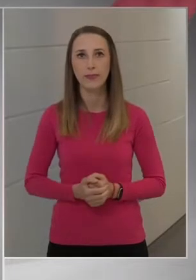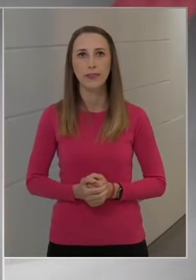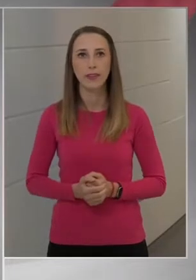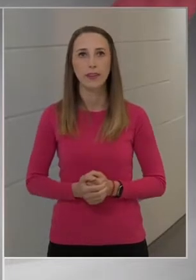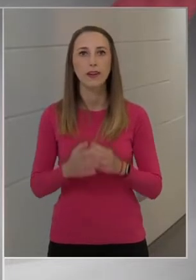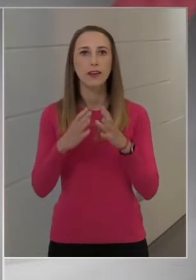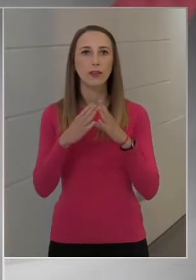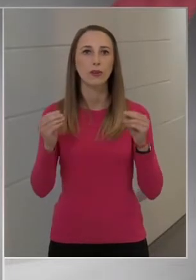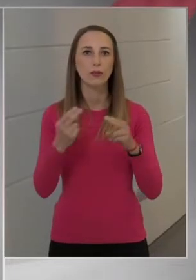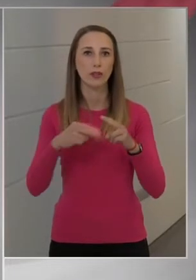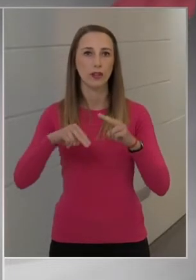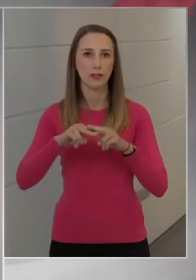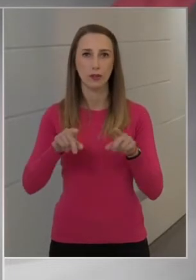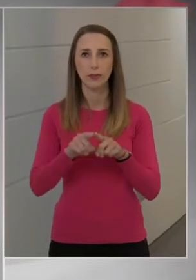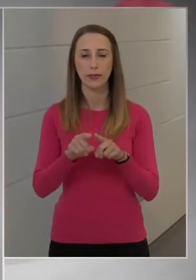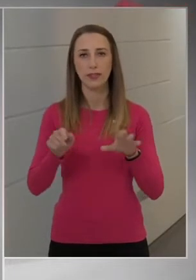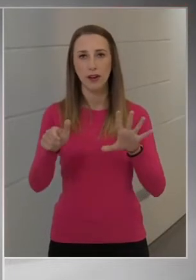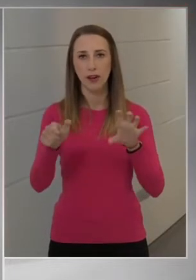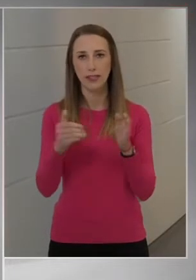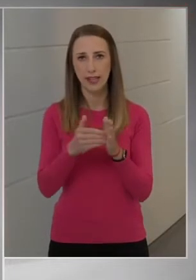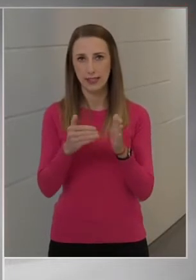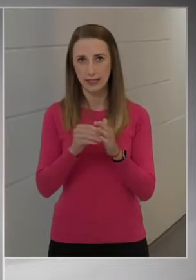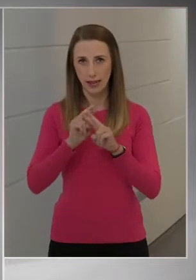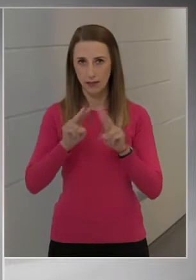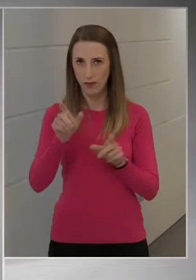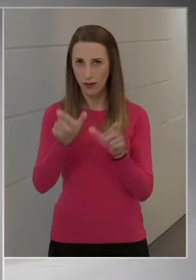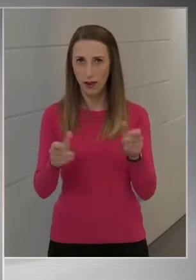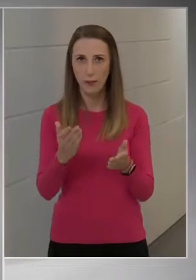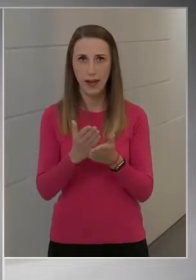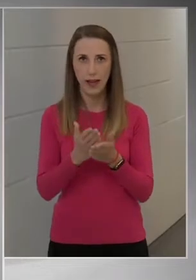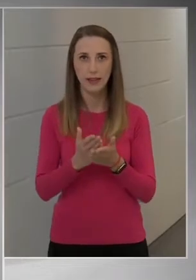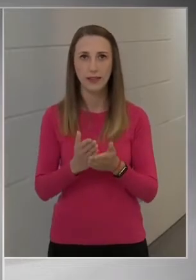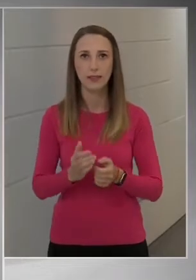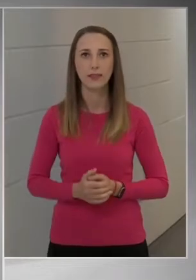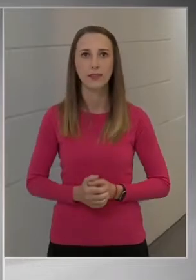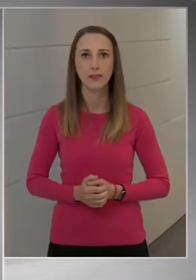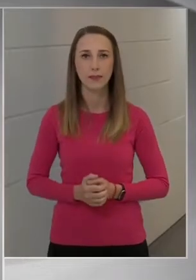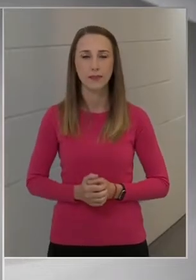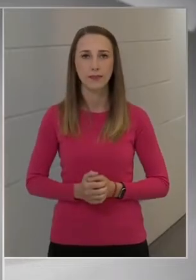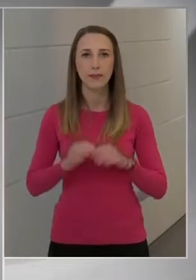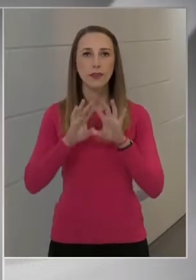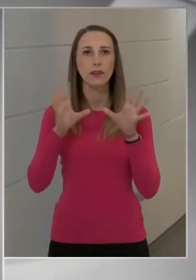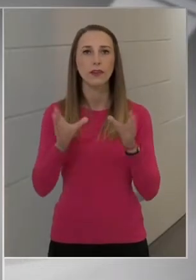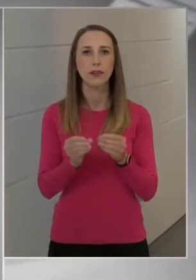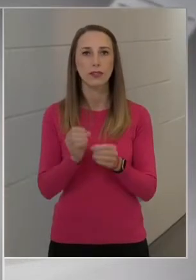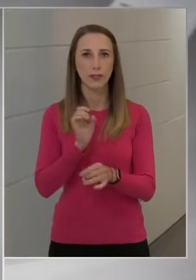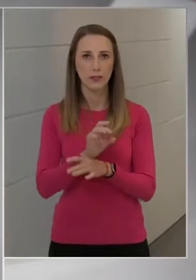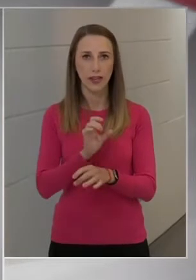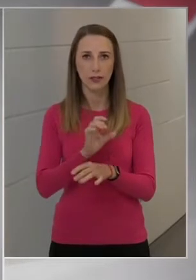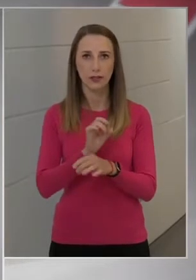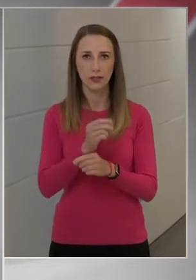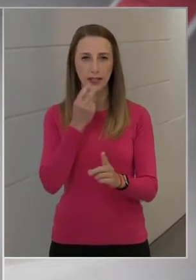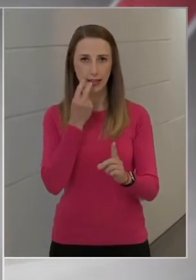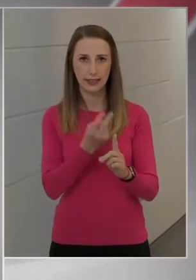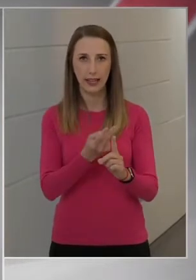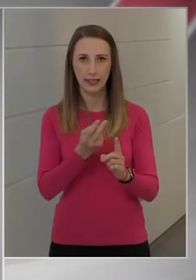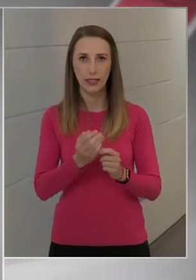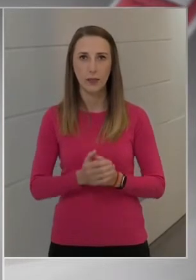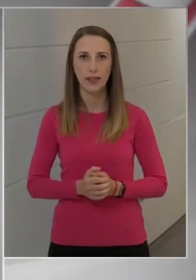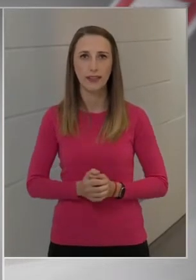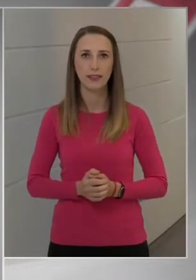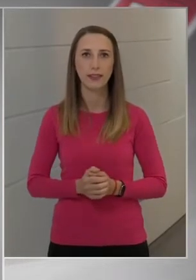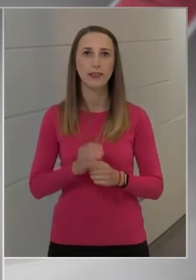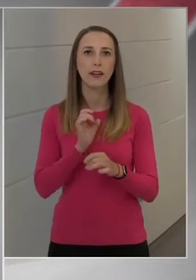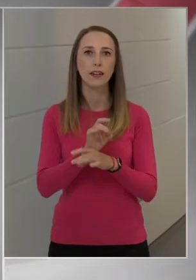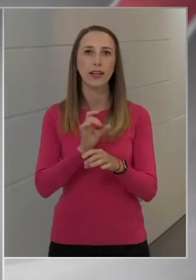gyógyultak több mint 600 ezren vannak már. Az összes fertőzött tekintetében a